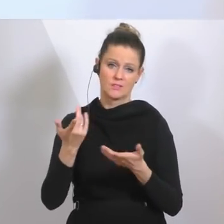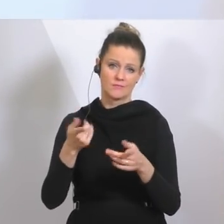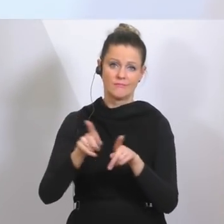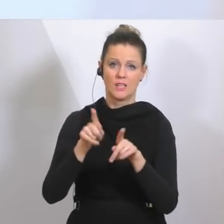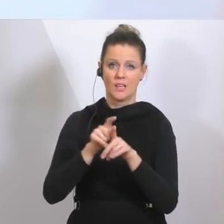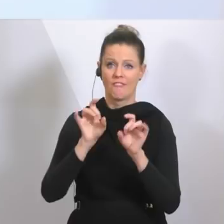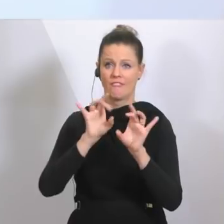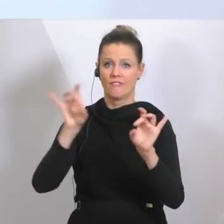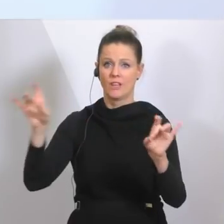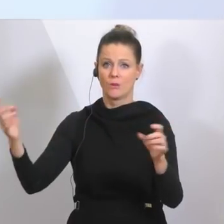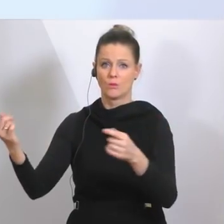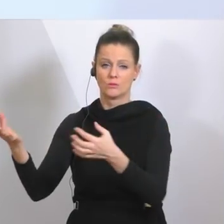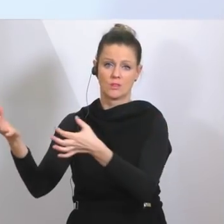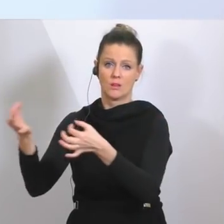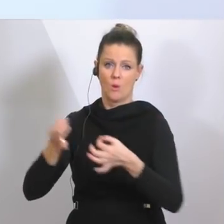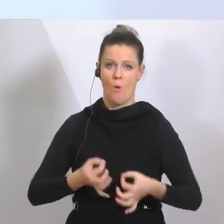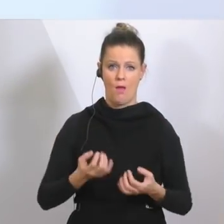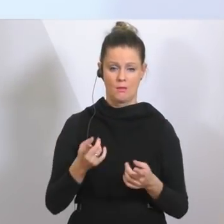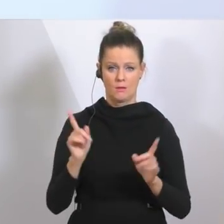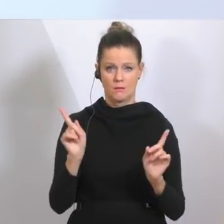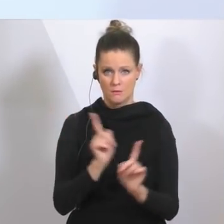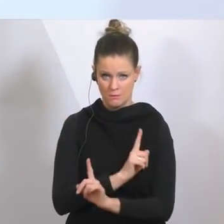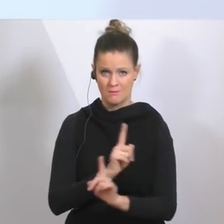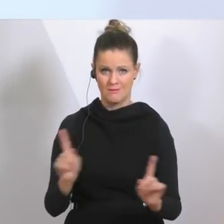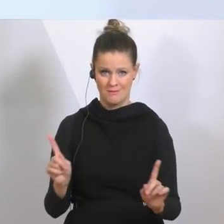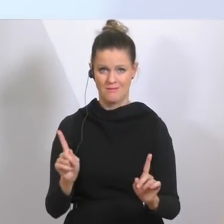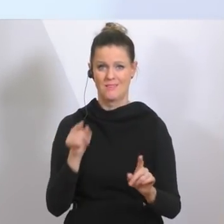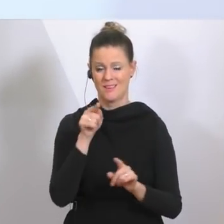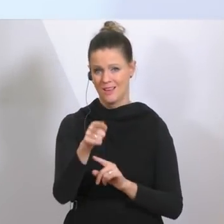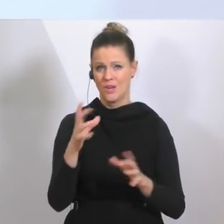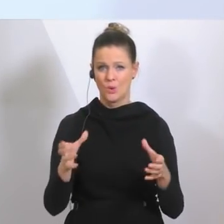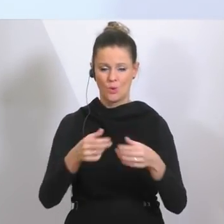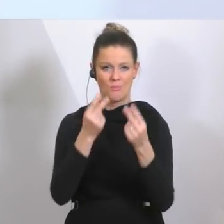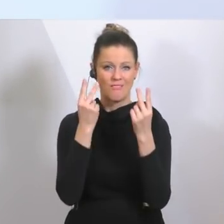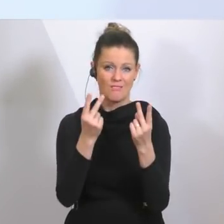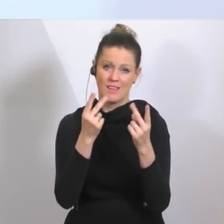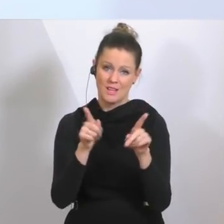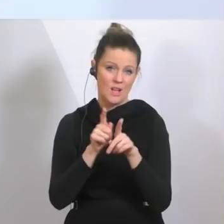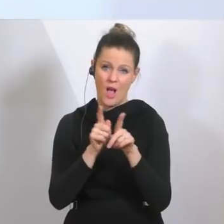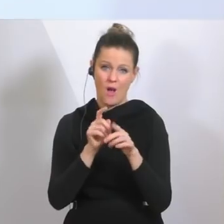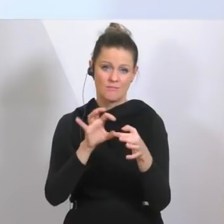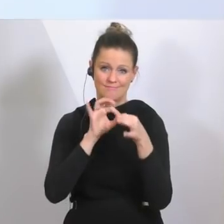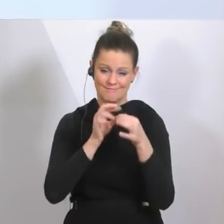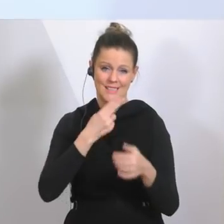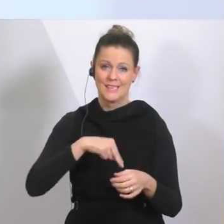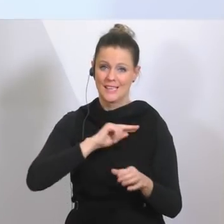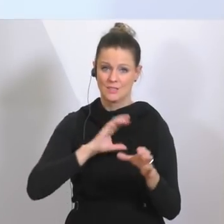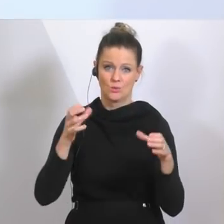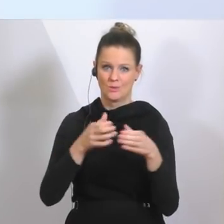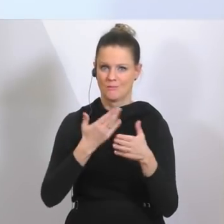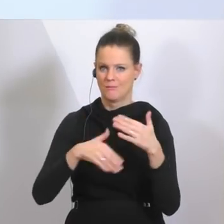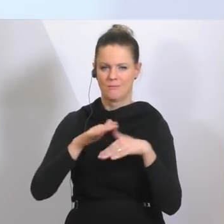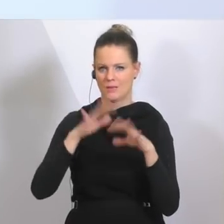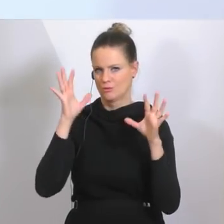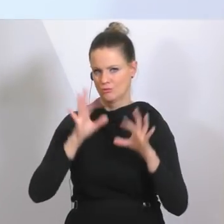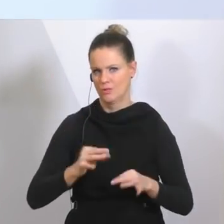vor allem deswegen, weil diese wichtige Gruppe natürlich im Bereich der Risikogruppe tätig ist und das wäre das Schlimmste, was